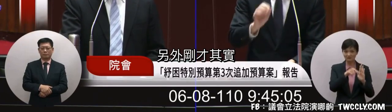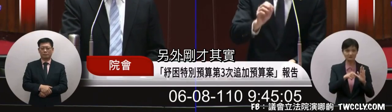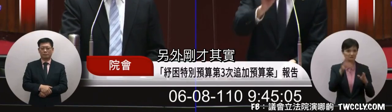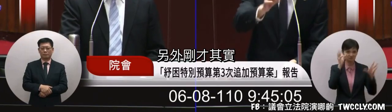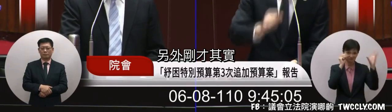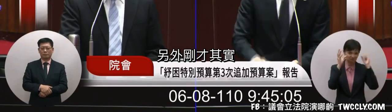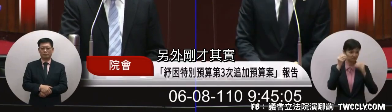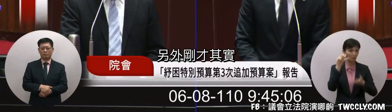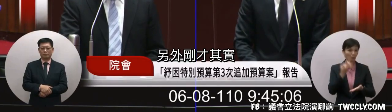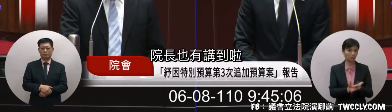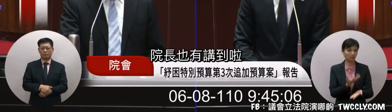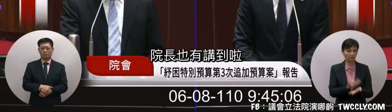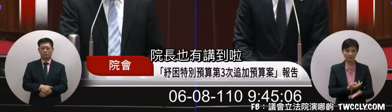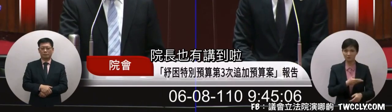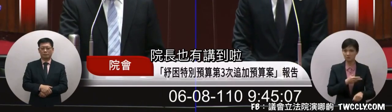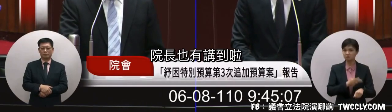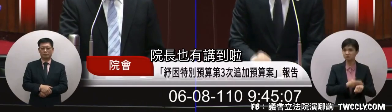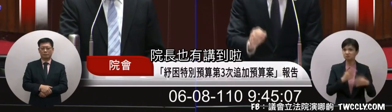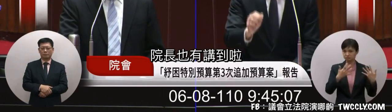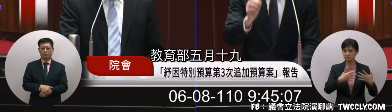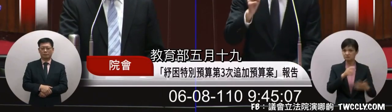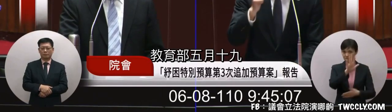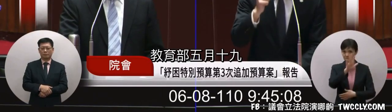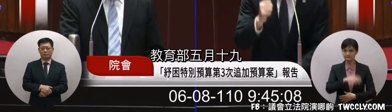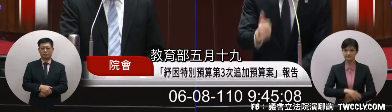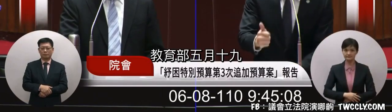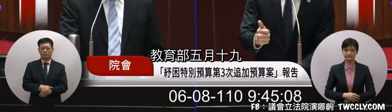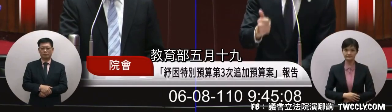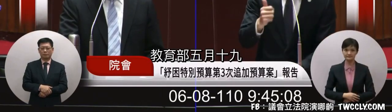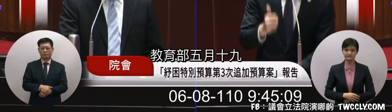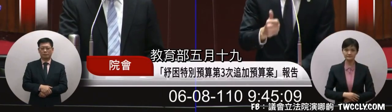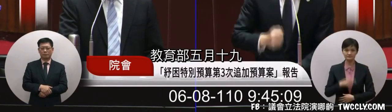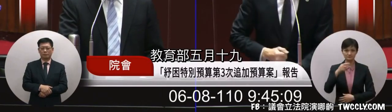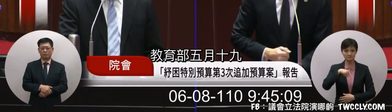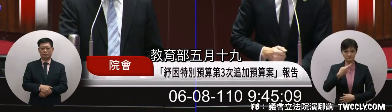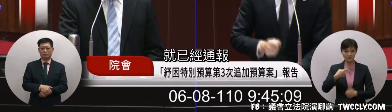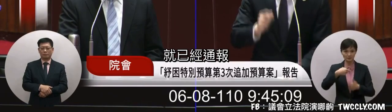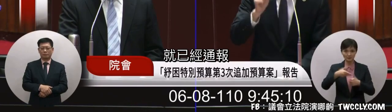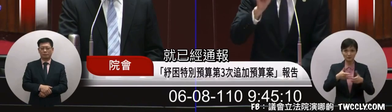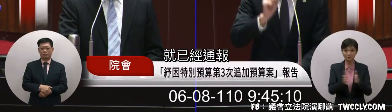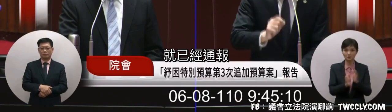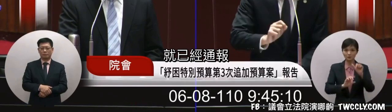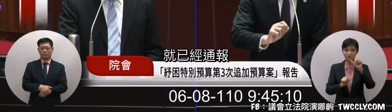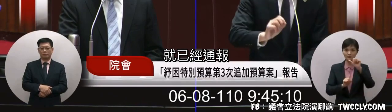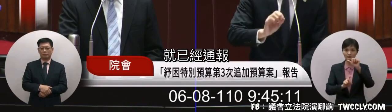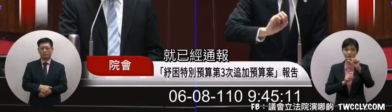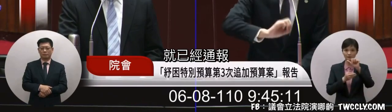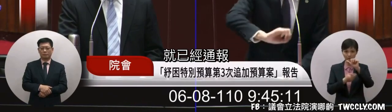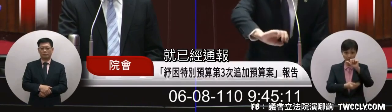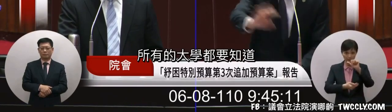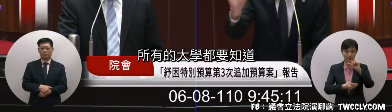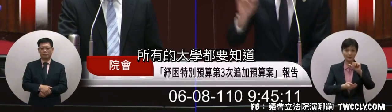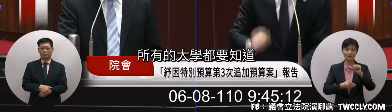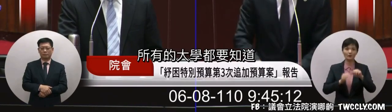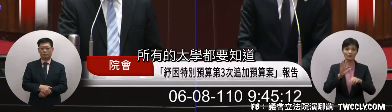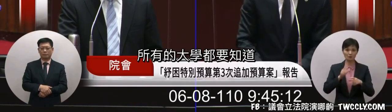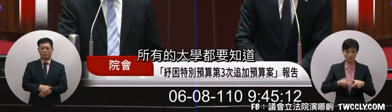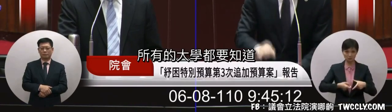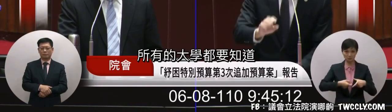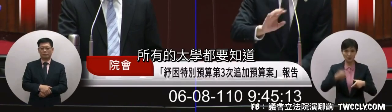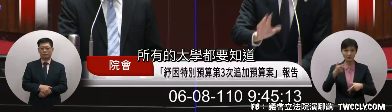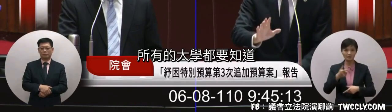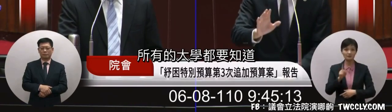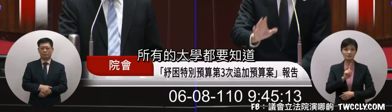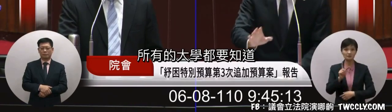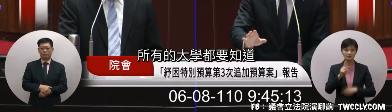另外剛才其實議長也有說到我們教育部五月十九就已經通通報所有的這個